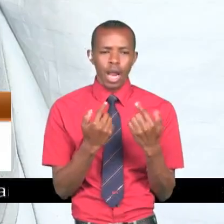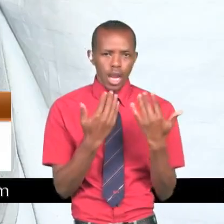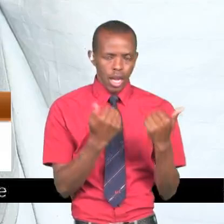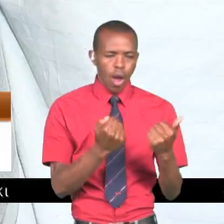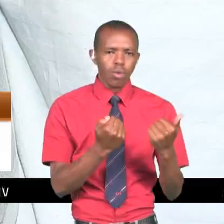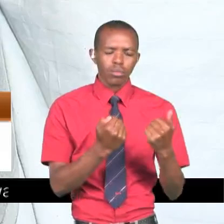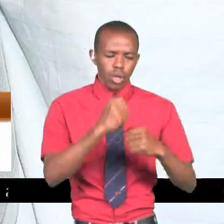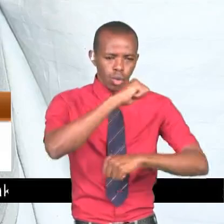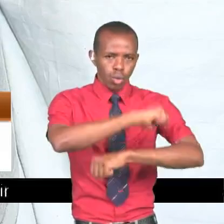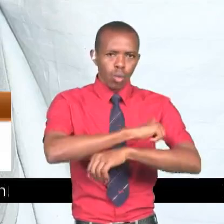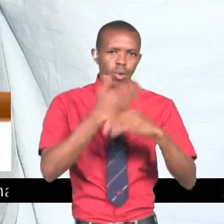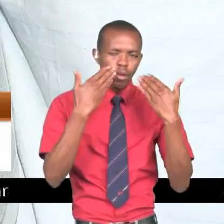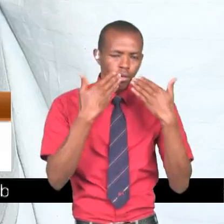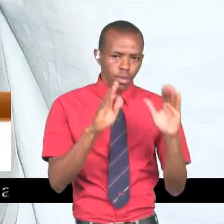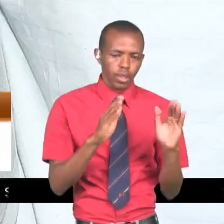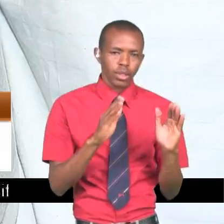sasa.